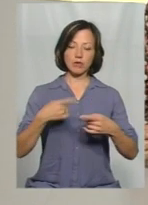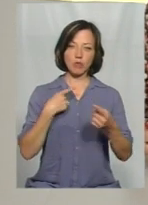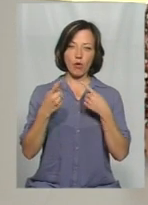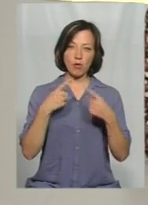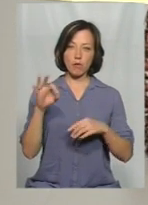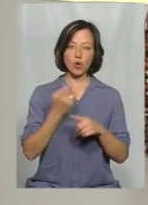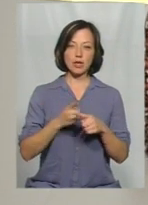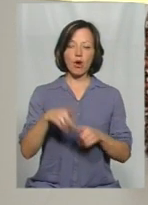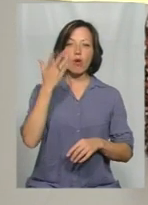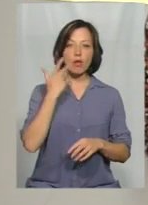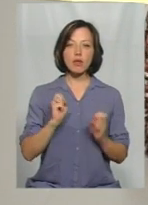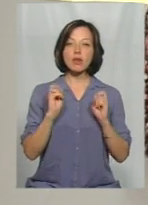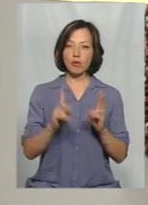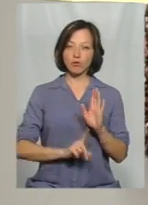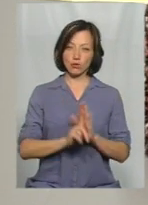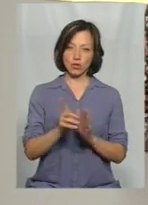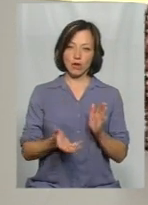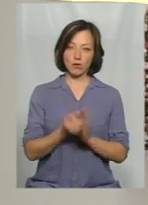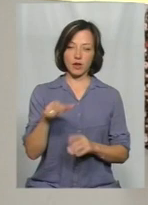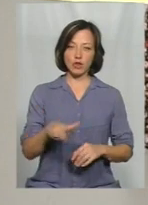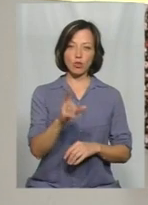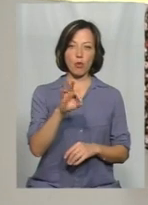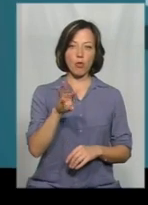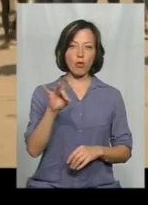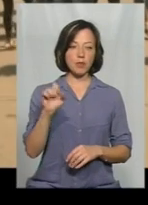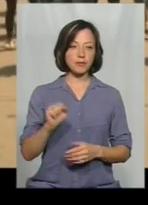поговоримо про те, коли і як почнуть рятувати Хомор.